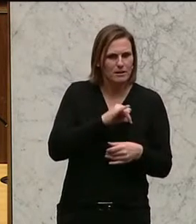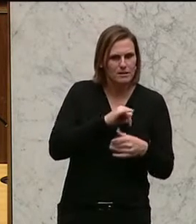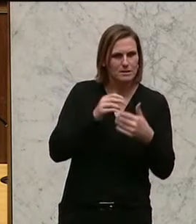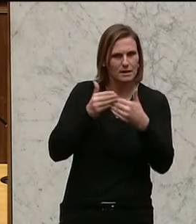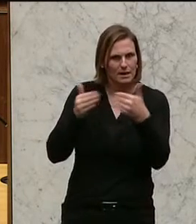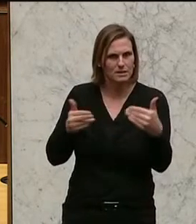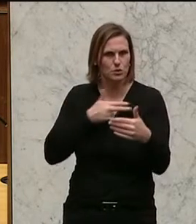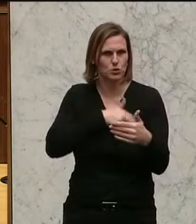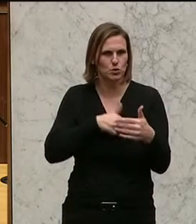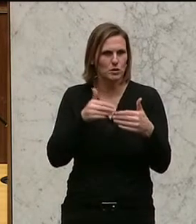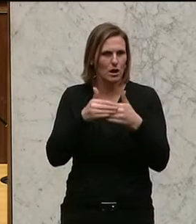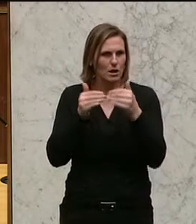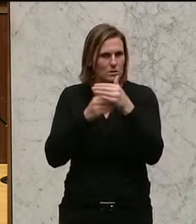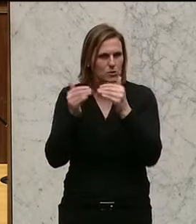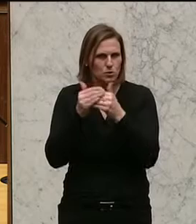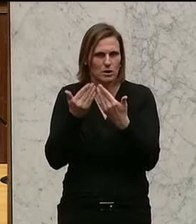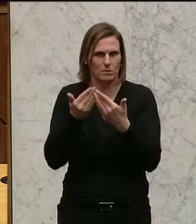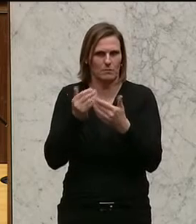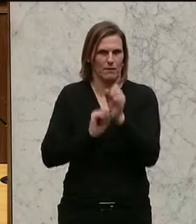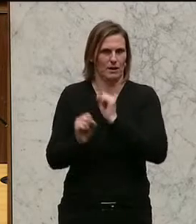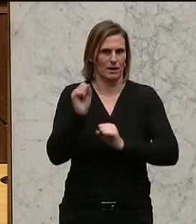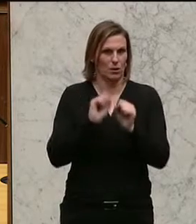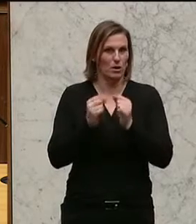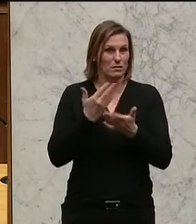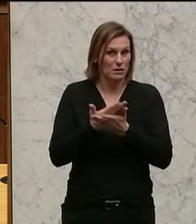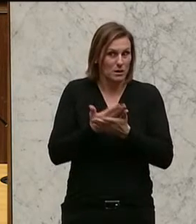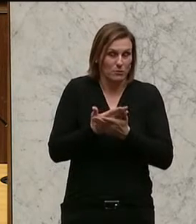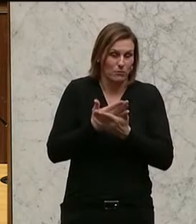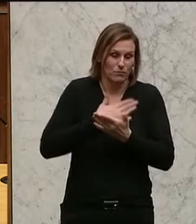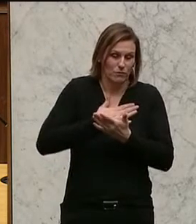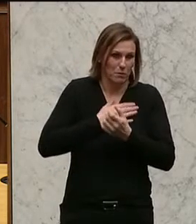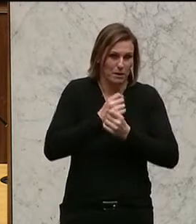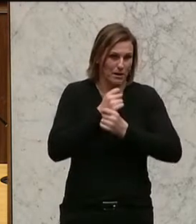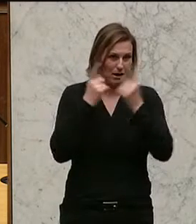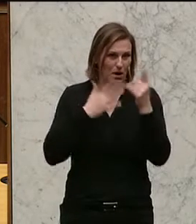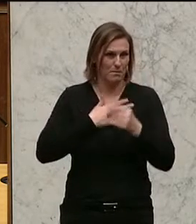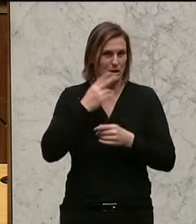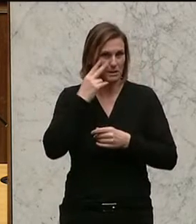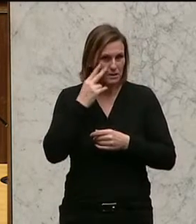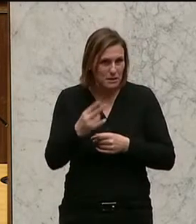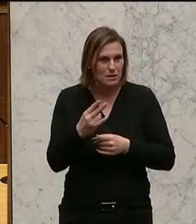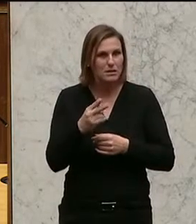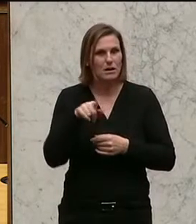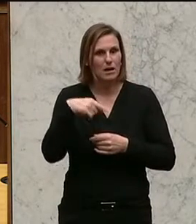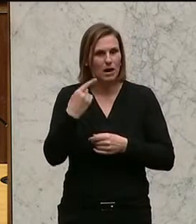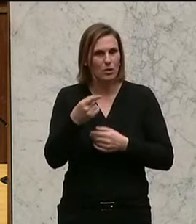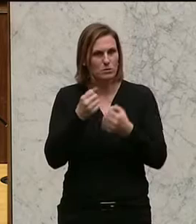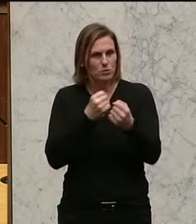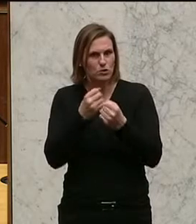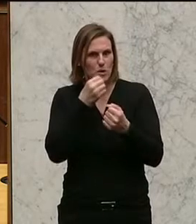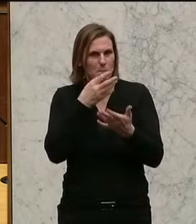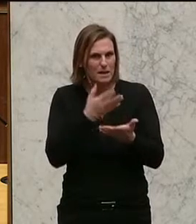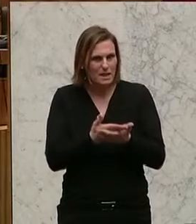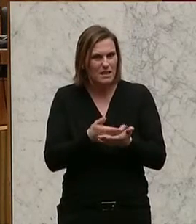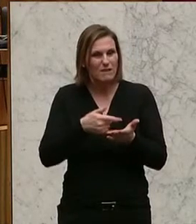Sozialstaat und so weiter zu verteidigen. Es ist daher auch evident, meiner Ansicht nach zumindest, dass in einem außenpolitischen Bericht dieses